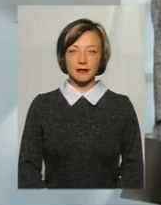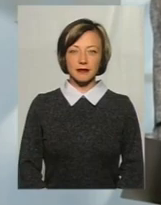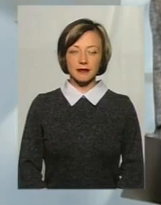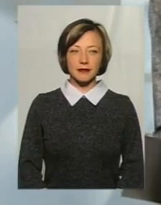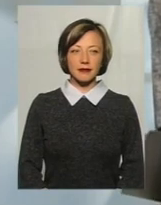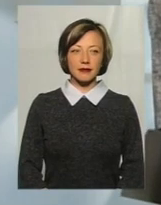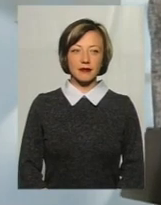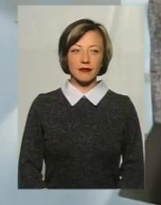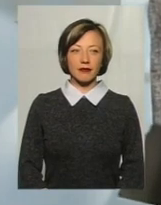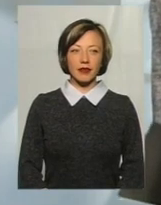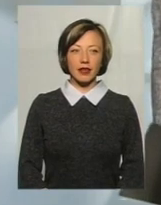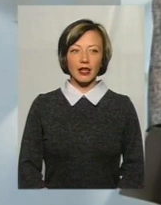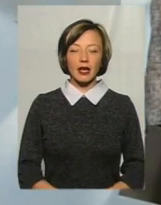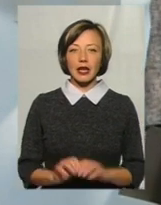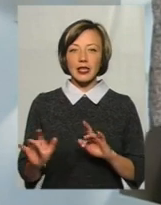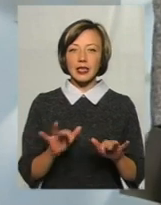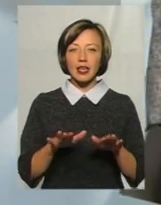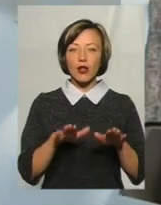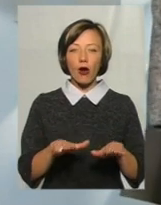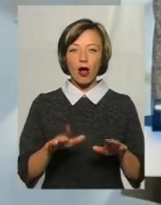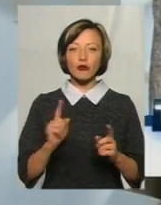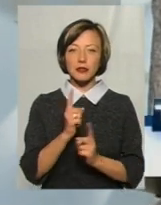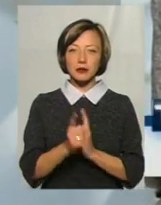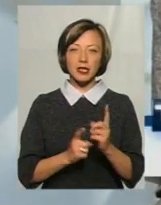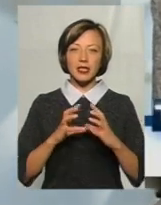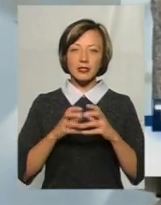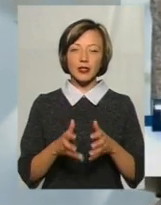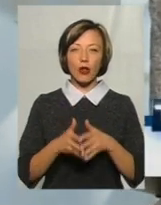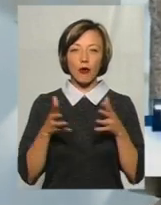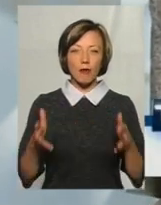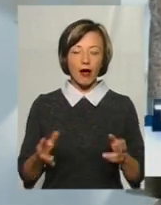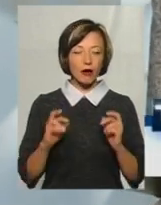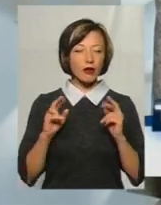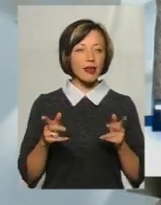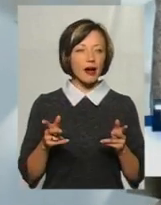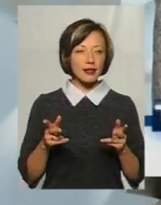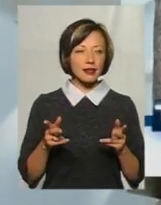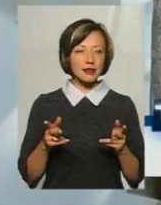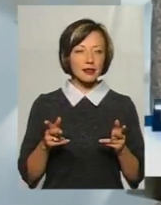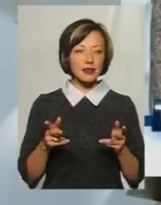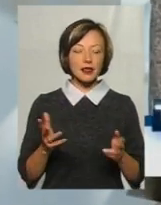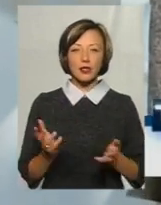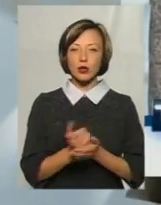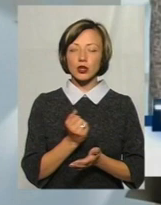Дій локально, щоб змінити світ глобально. Як досягти отого сталого